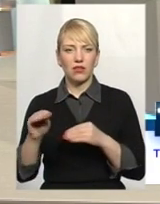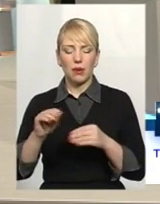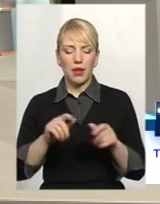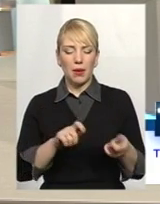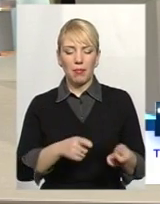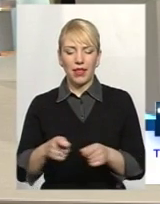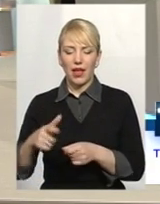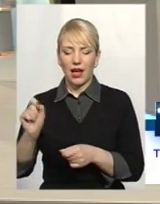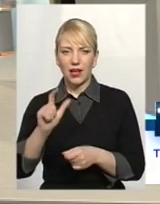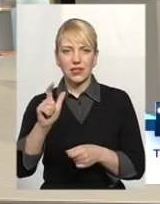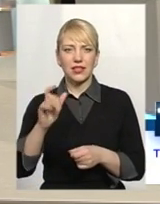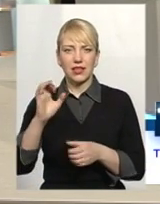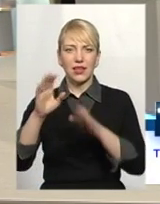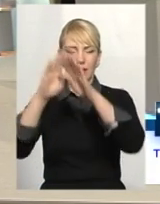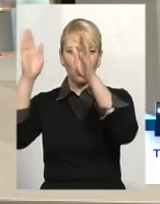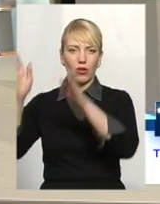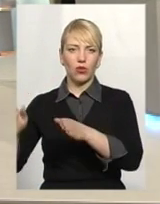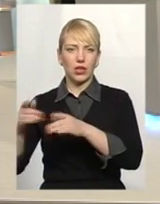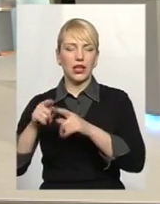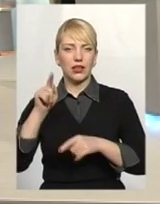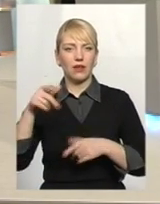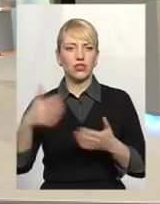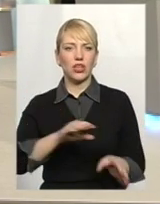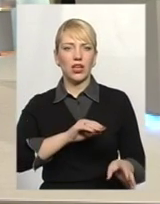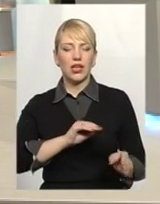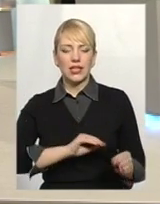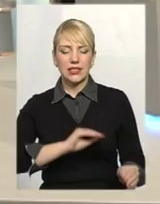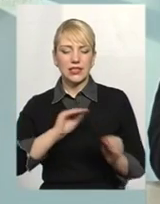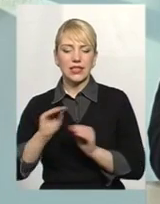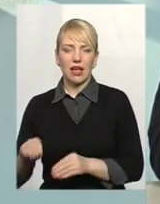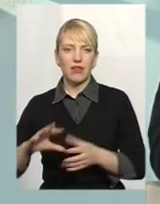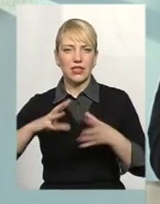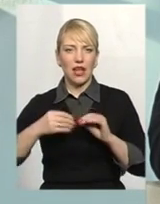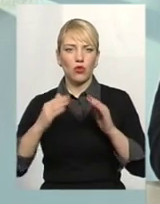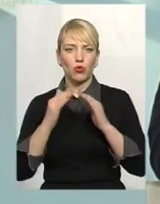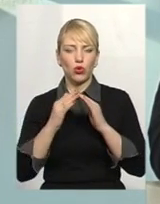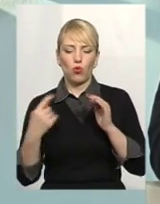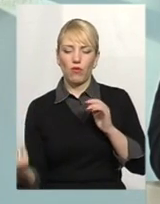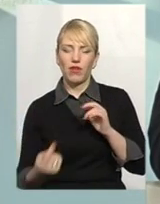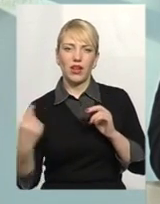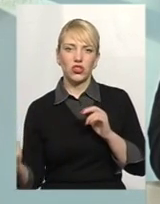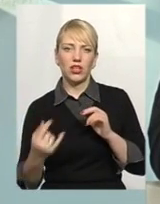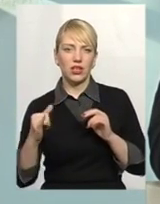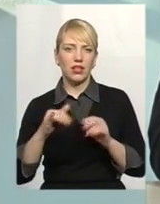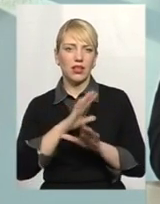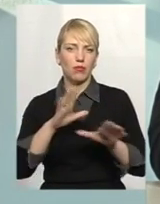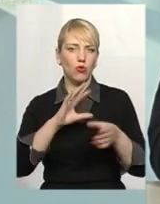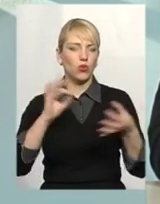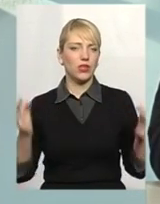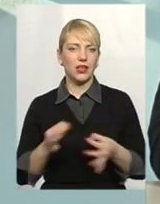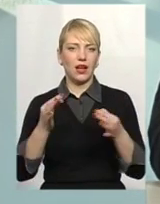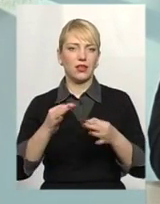і проточний водонагрівач. Тобто там вже стояли загальнобудинкові лічильники і взагалі ніяких питань не було.